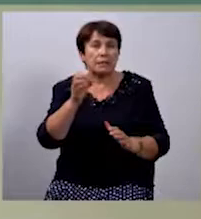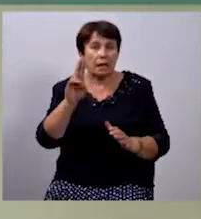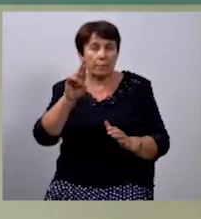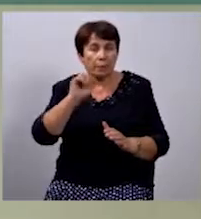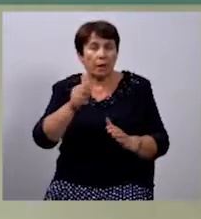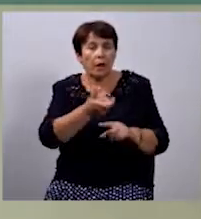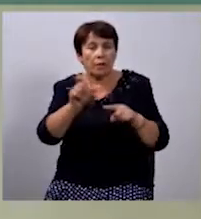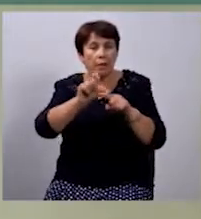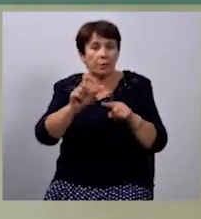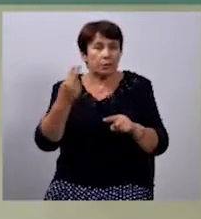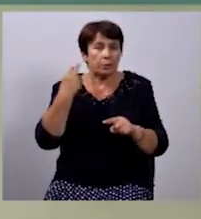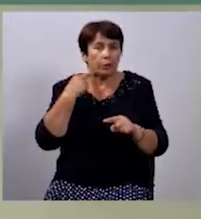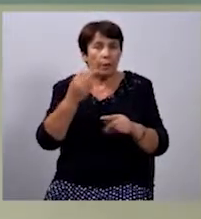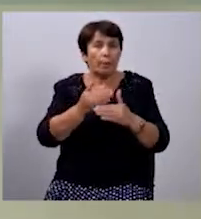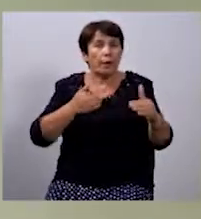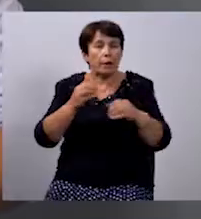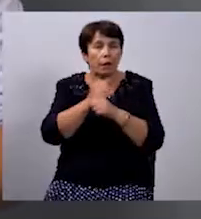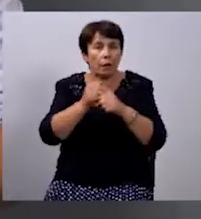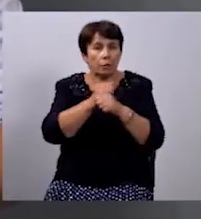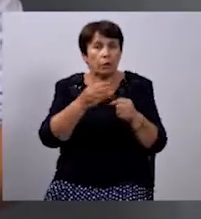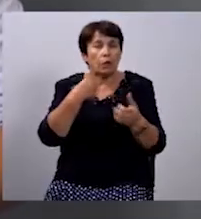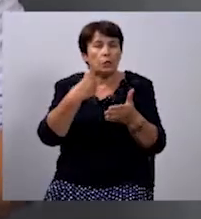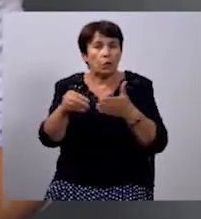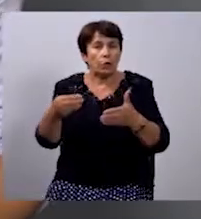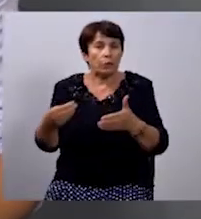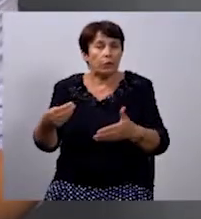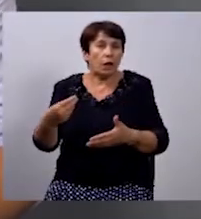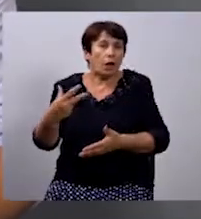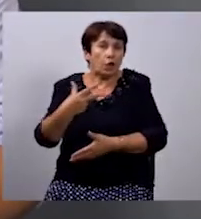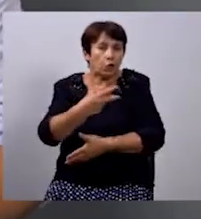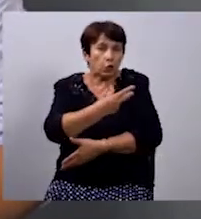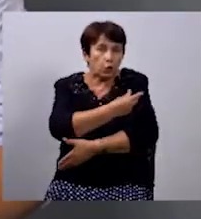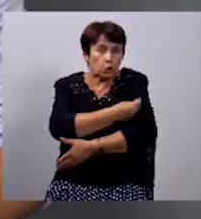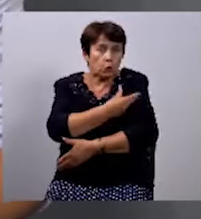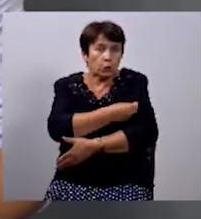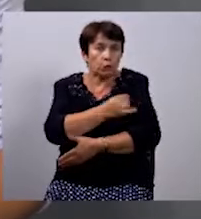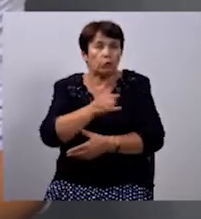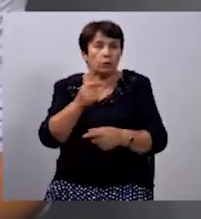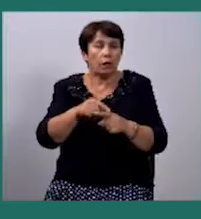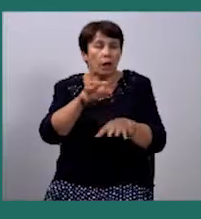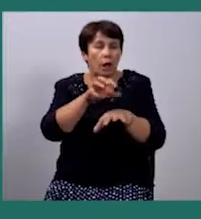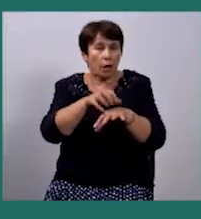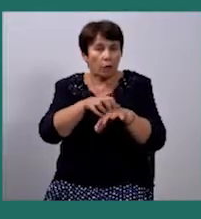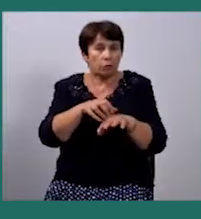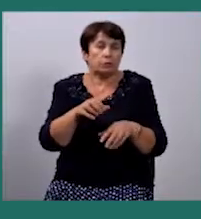найбільша заборгованість перед аптеками за купівлю інсуліну в Івано-Франківську та Калуші.